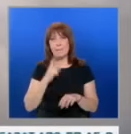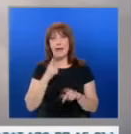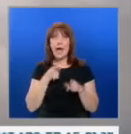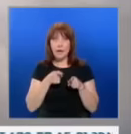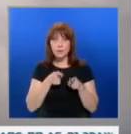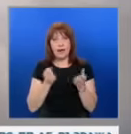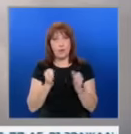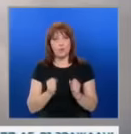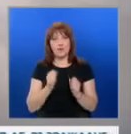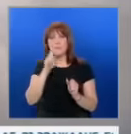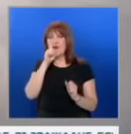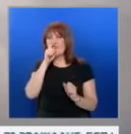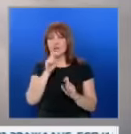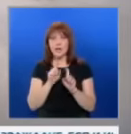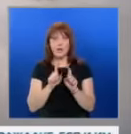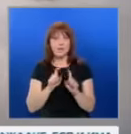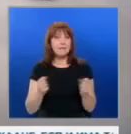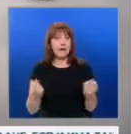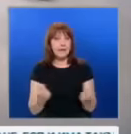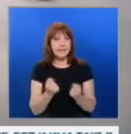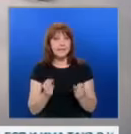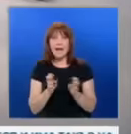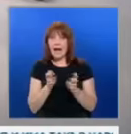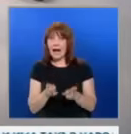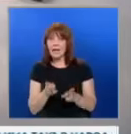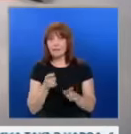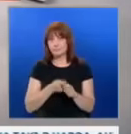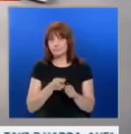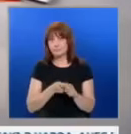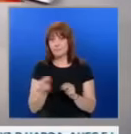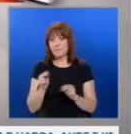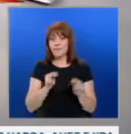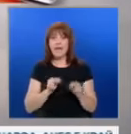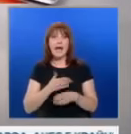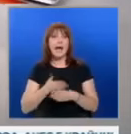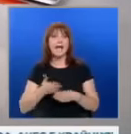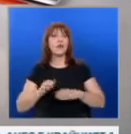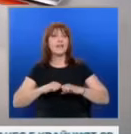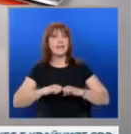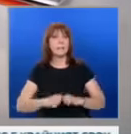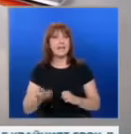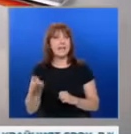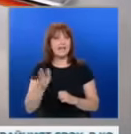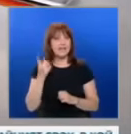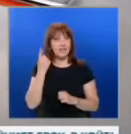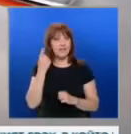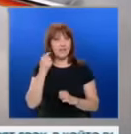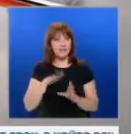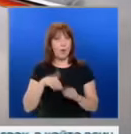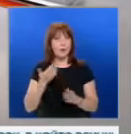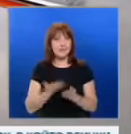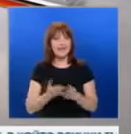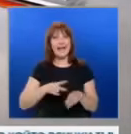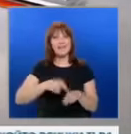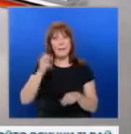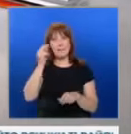очакваме най-важния коментар и действие. Как ще се състави редовния кабинет? След вчерашната оставка на лидера на ДА България Христо